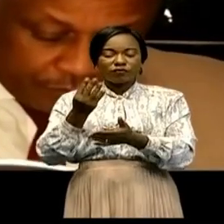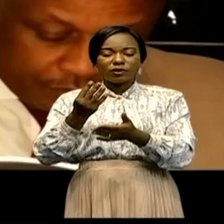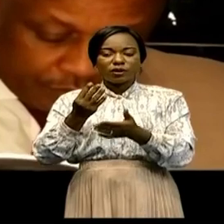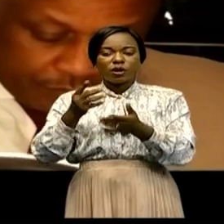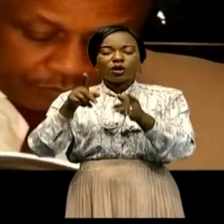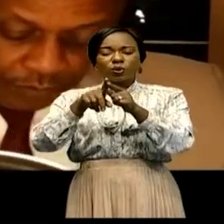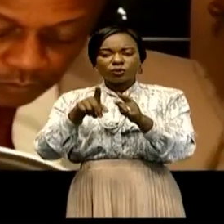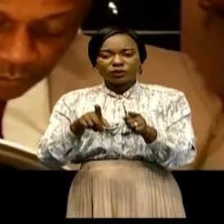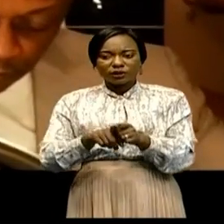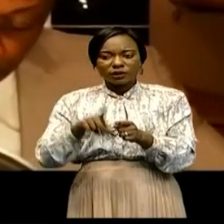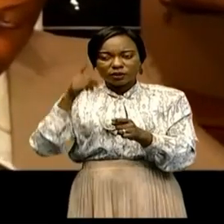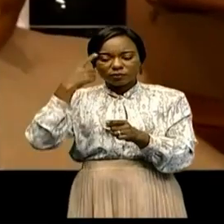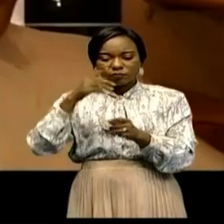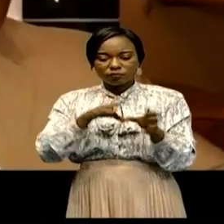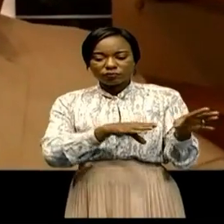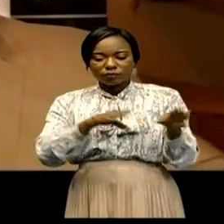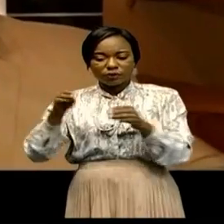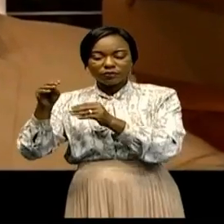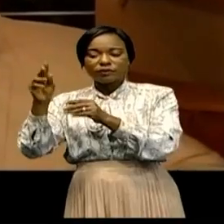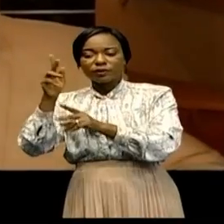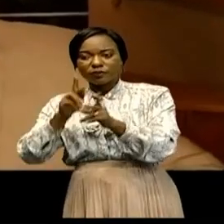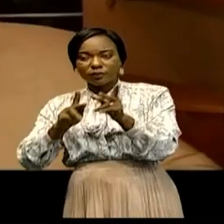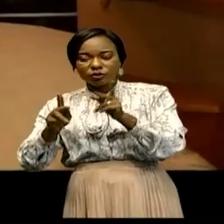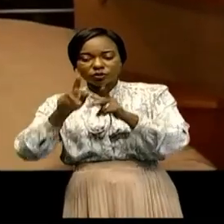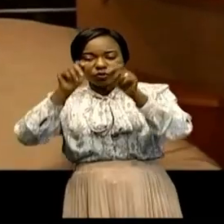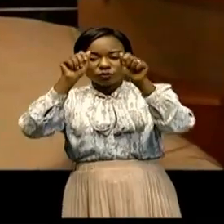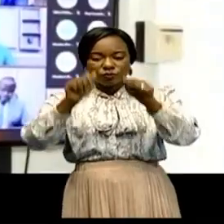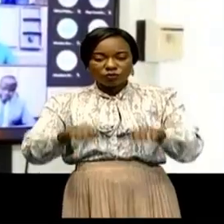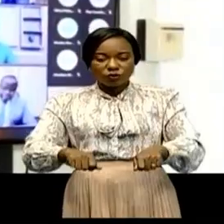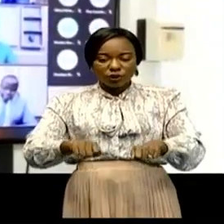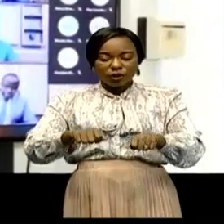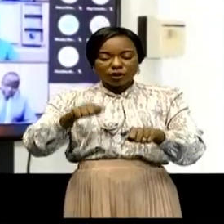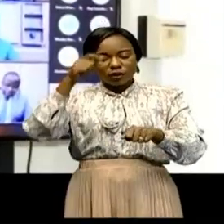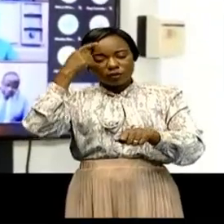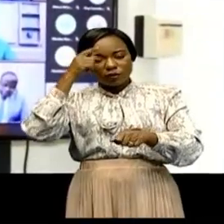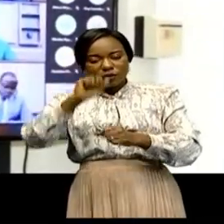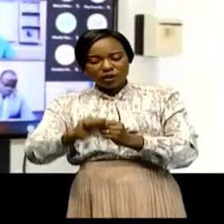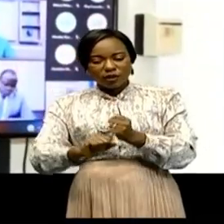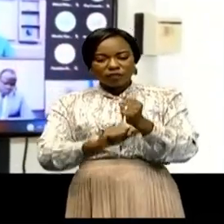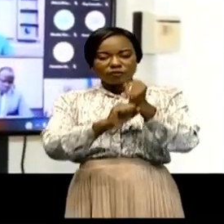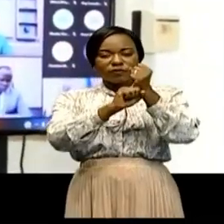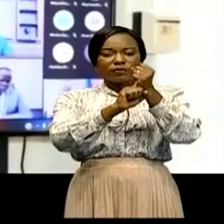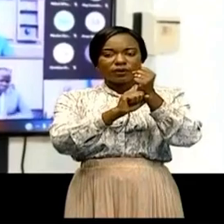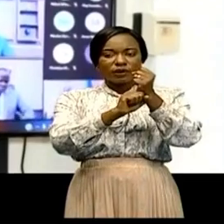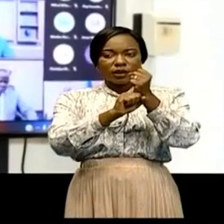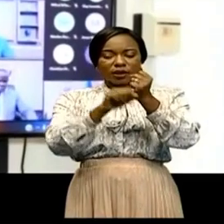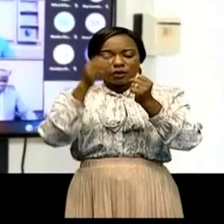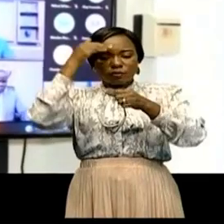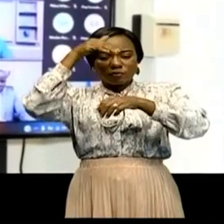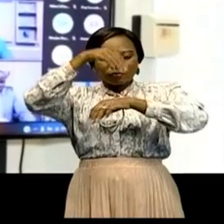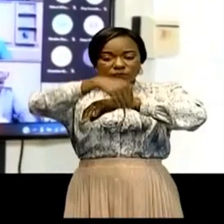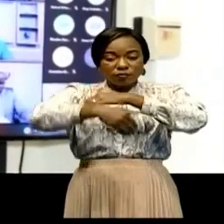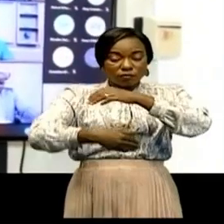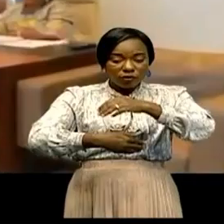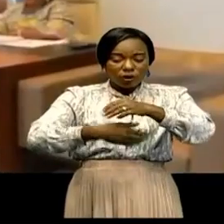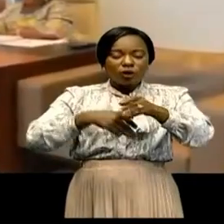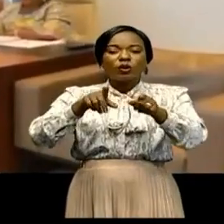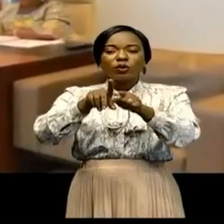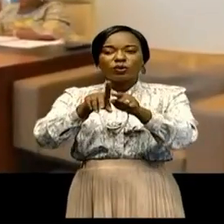restriction de mouvements de personnes, probable confinement, renforcement du couvre-feu, limitation de